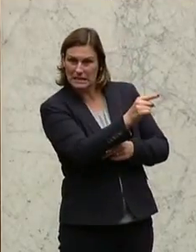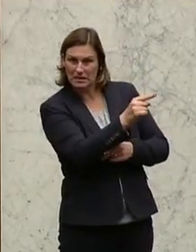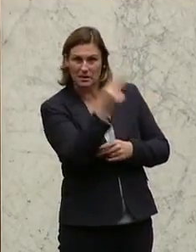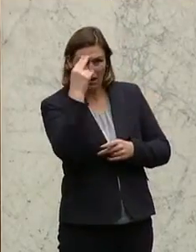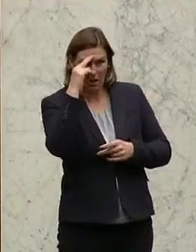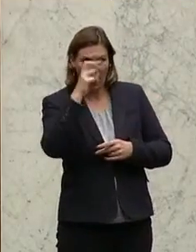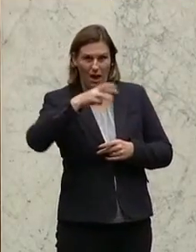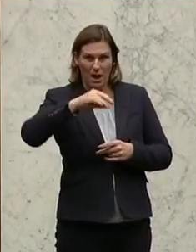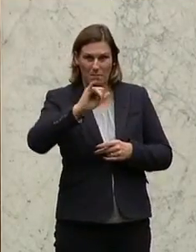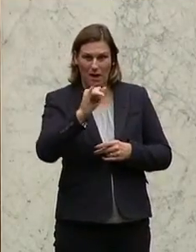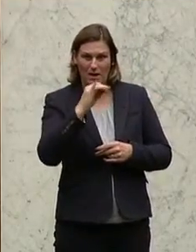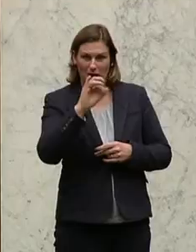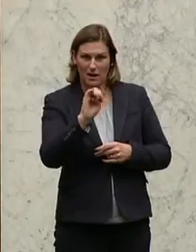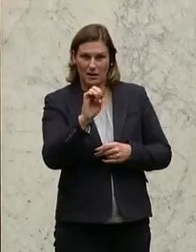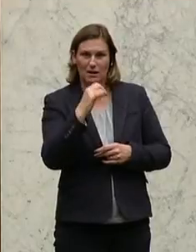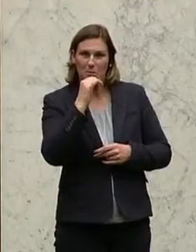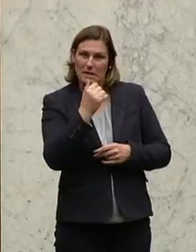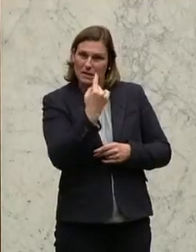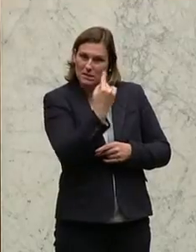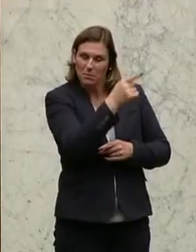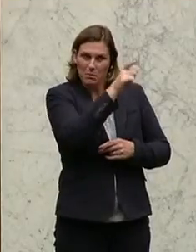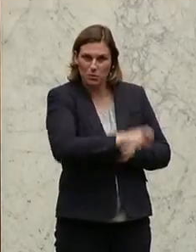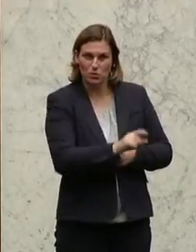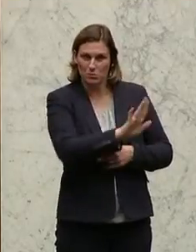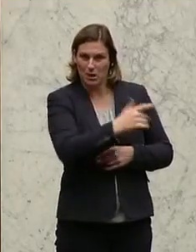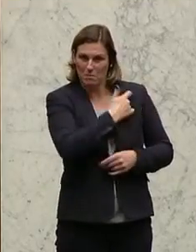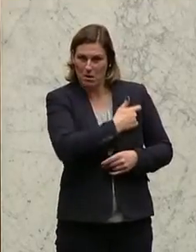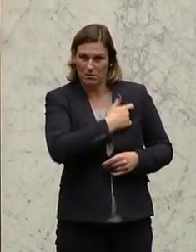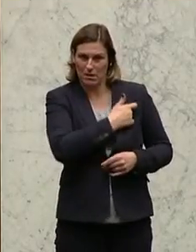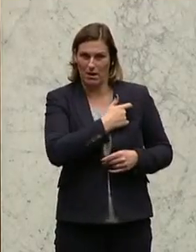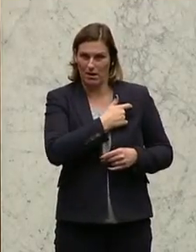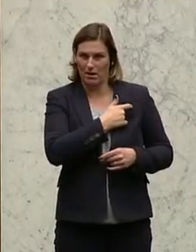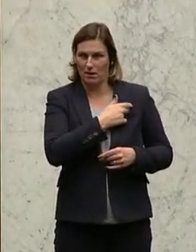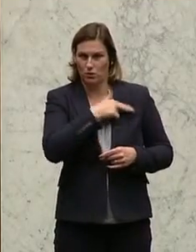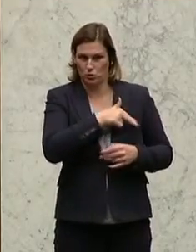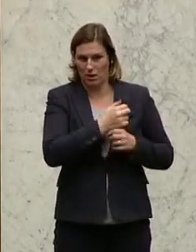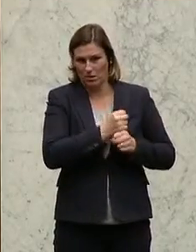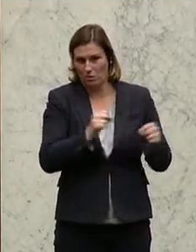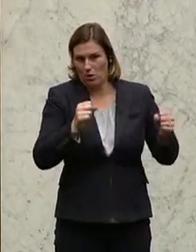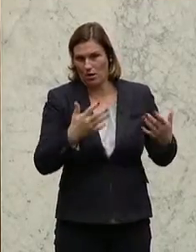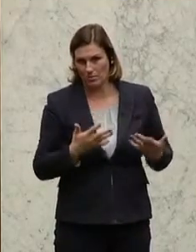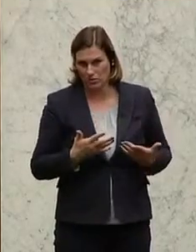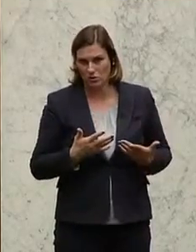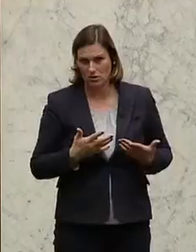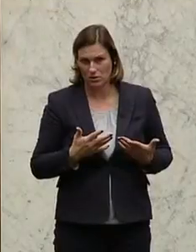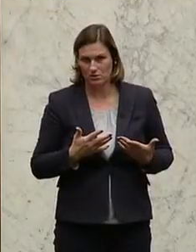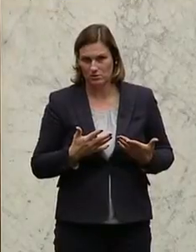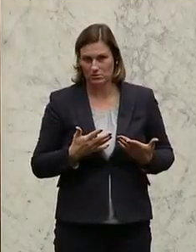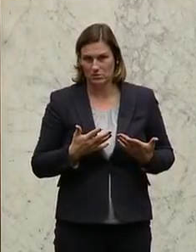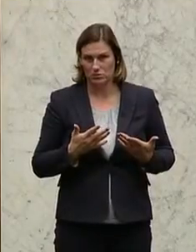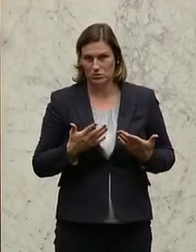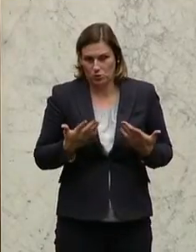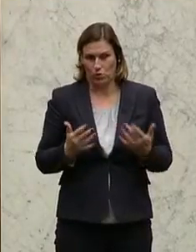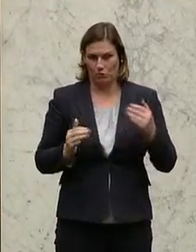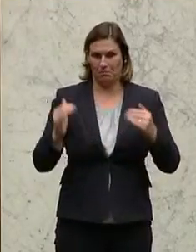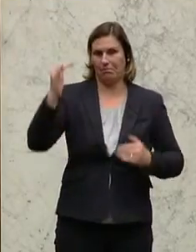Person, aber Sie als sozialdemokratische Partei tragen die Verantwortung für diesen Schaden und für diese Malversationen. Und Sie haben heute schon einige